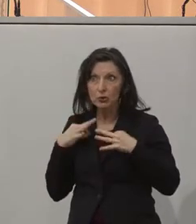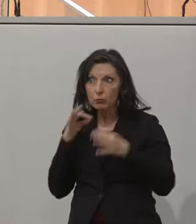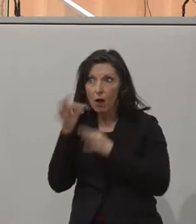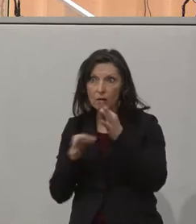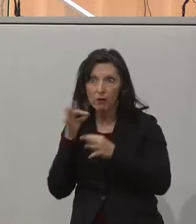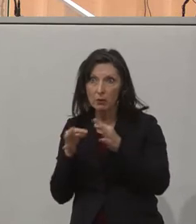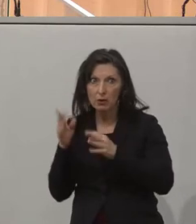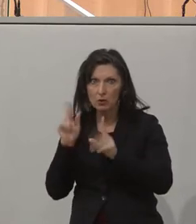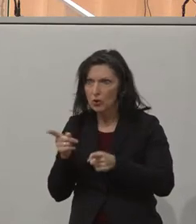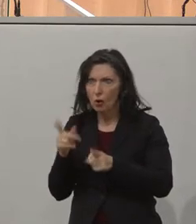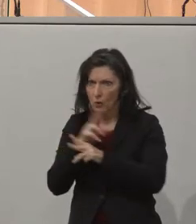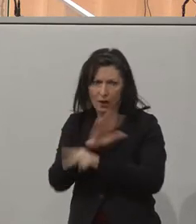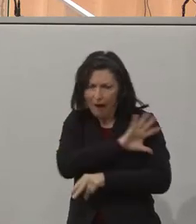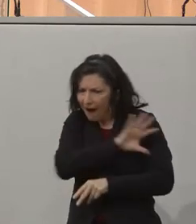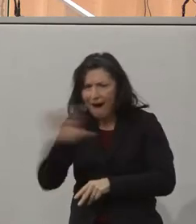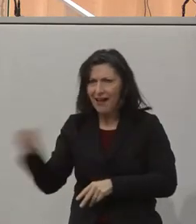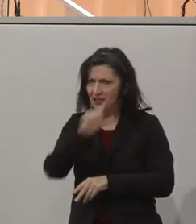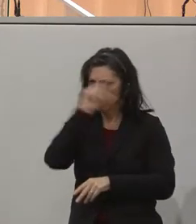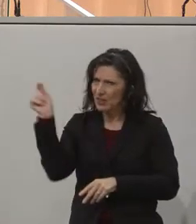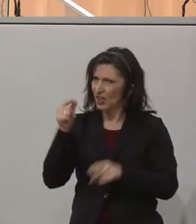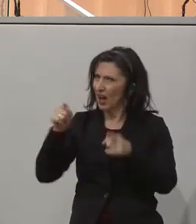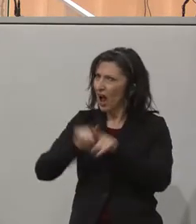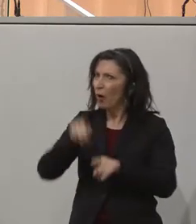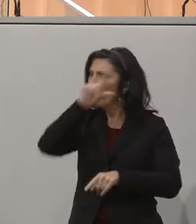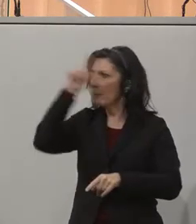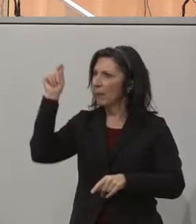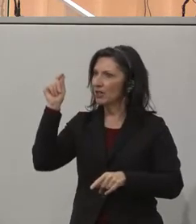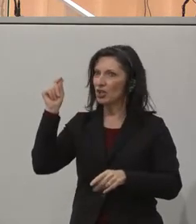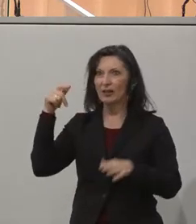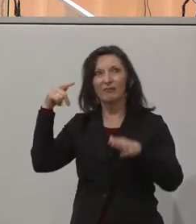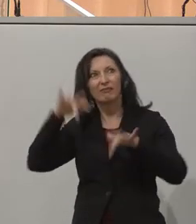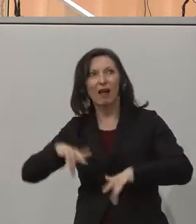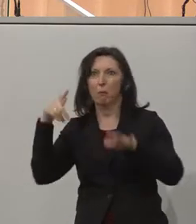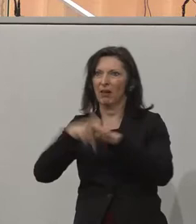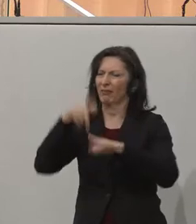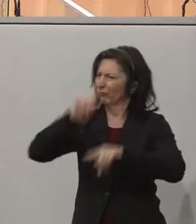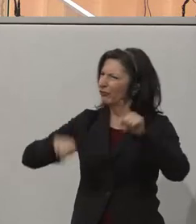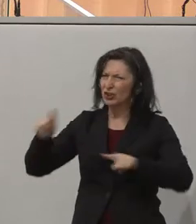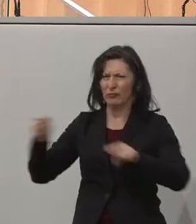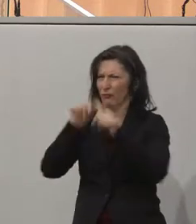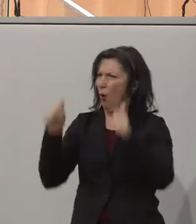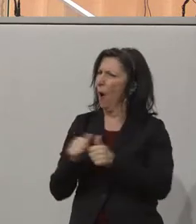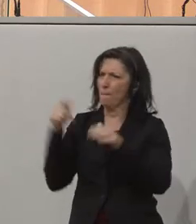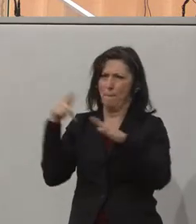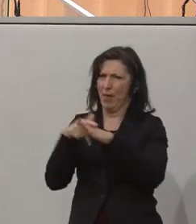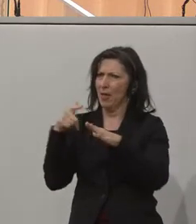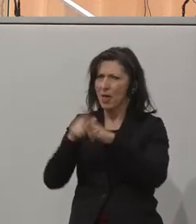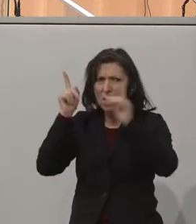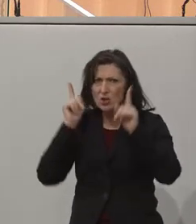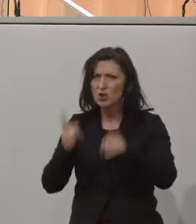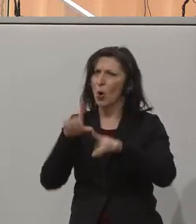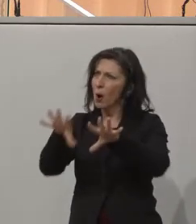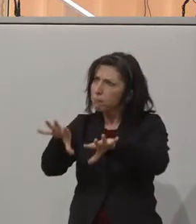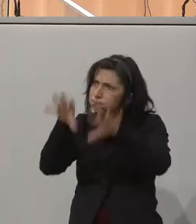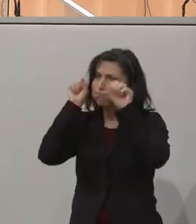Menschen in Österreich, auch diejenigen mit Behinderungen, mit den verschiedensten Behinderungen verständlich kommuniziert